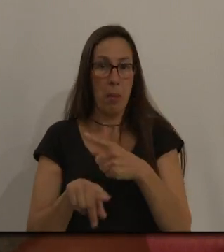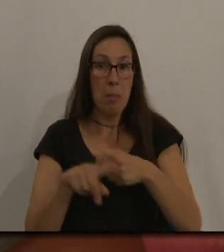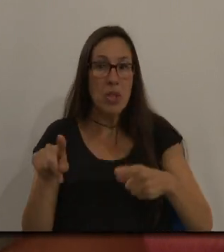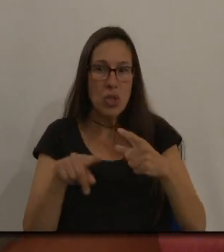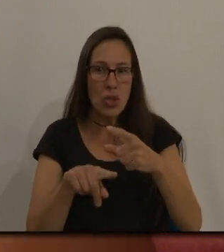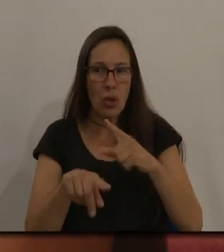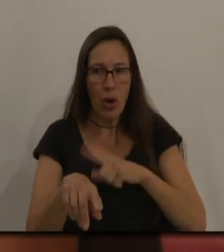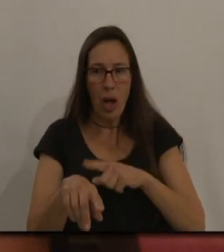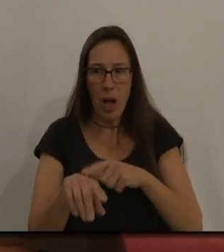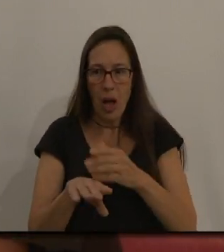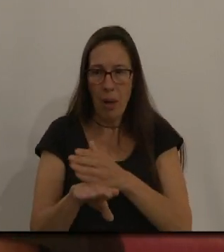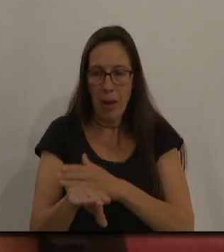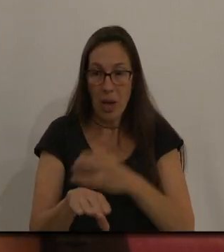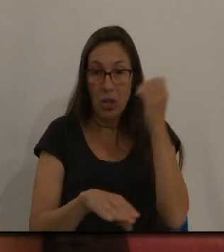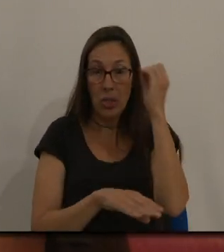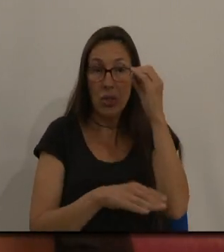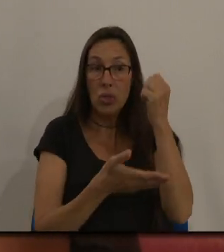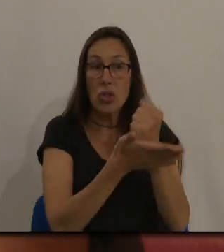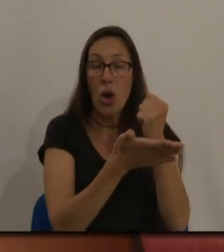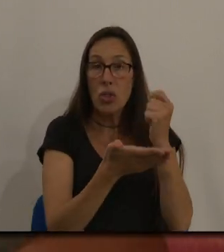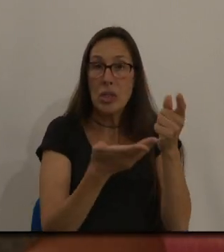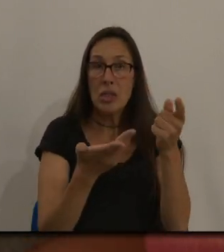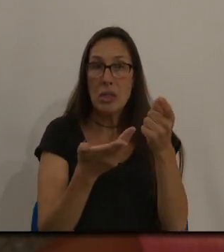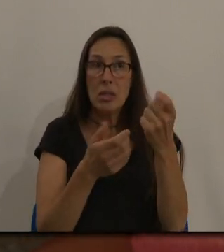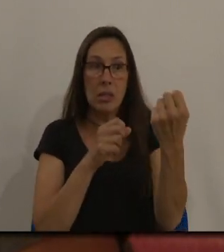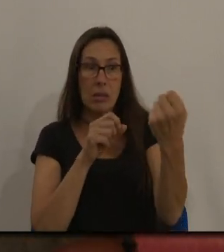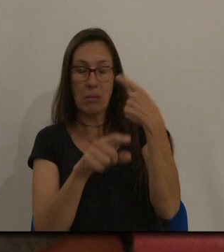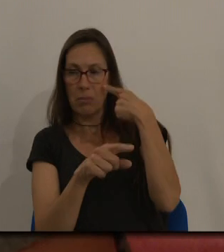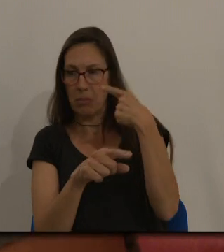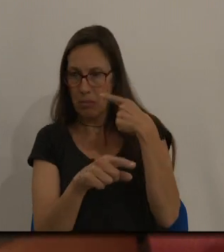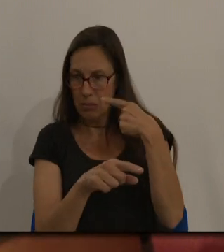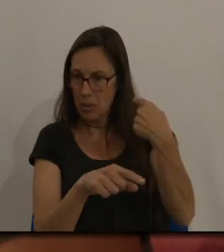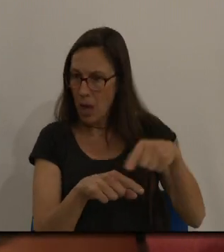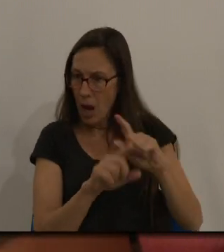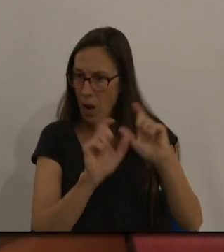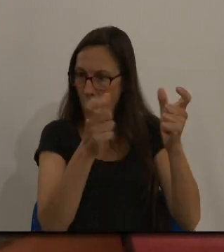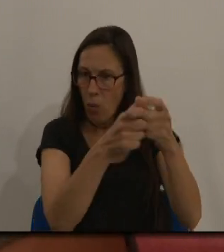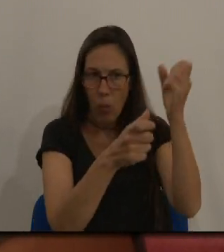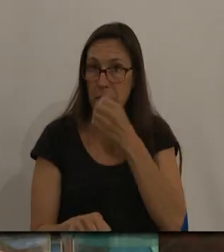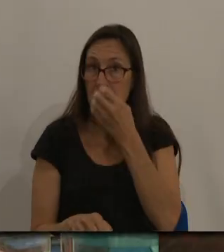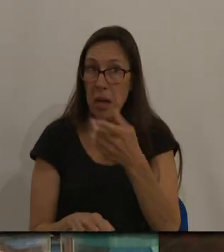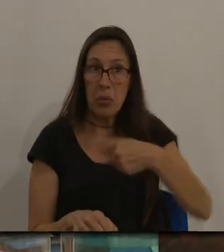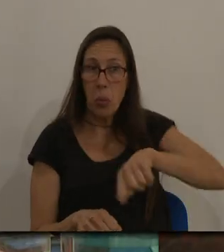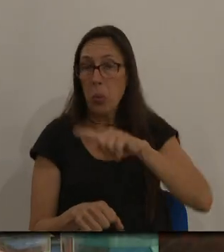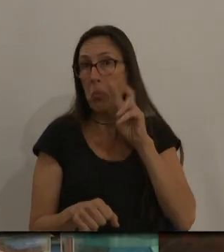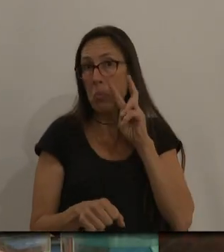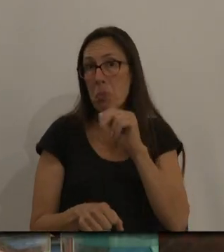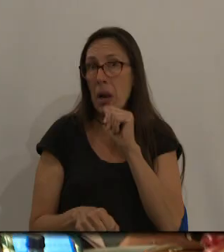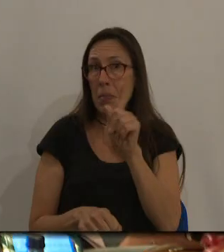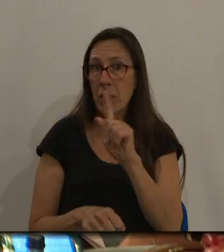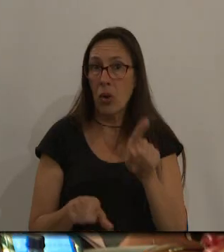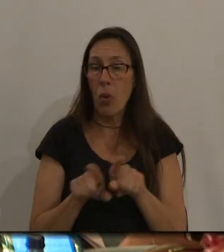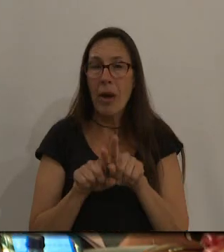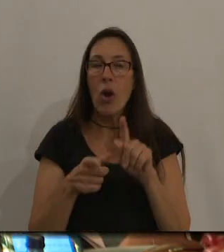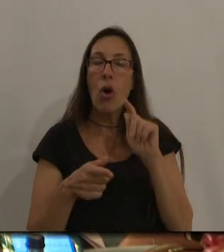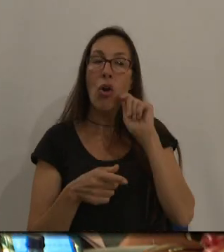'una assemblea de sòcies per informar-nos d'una decisió ja presa. Quan un secret el